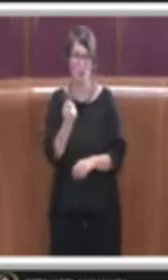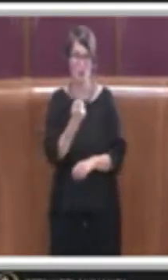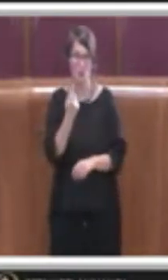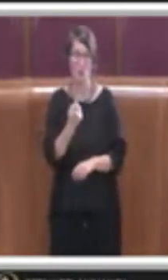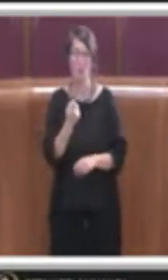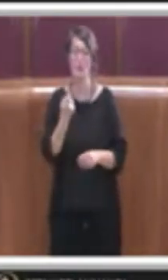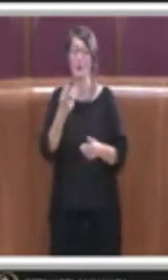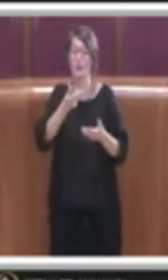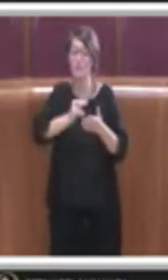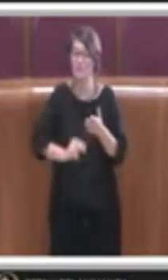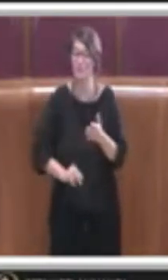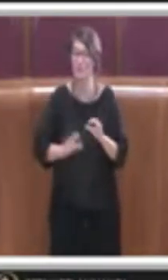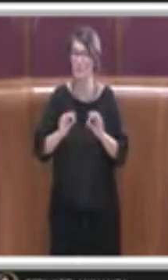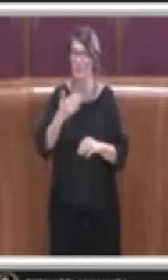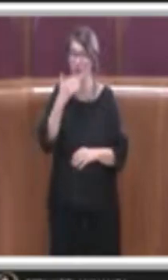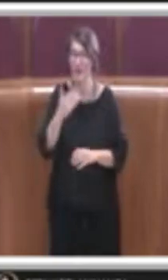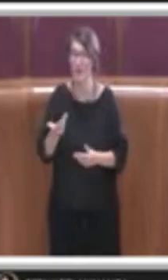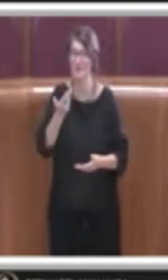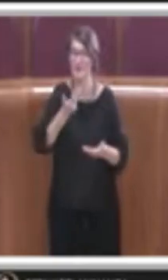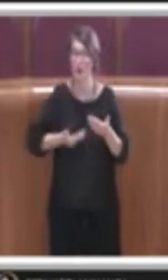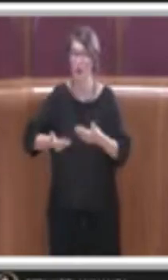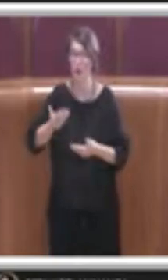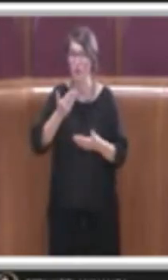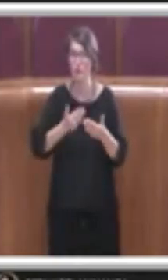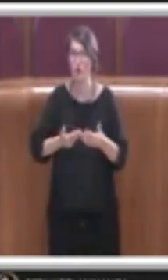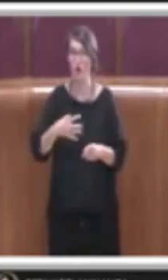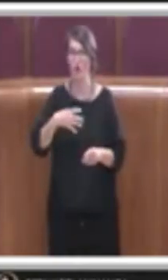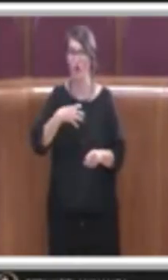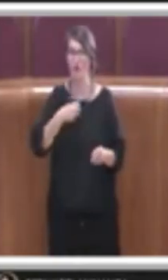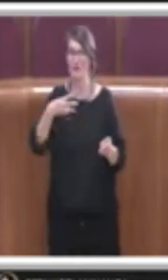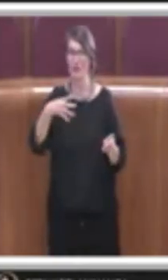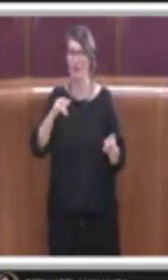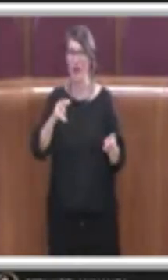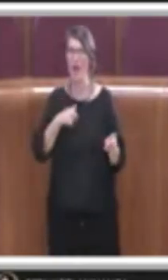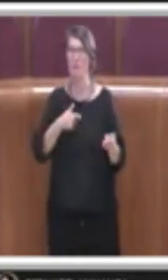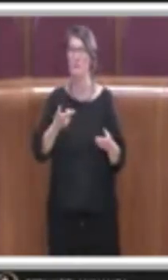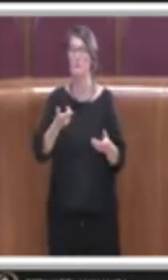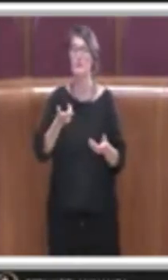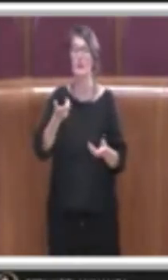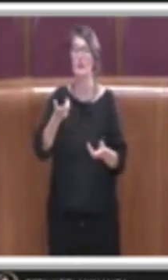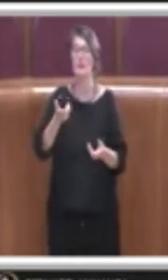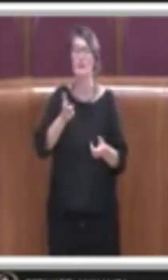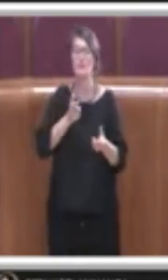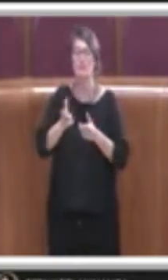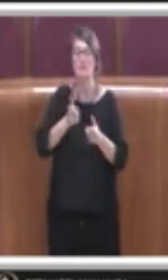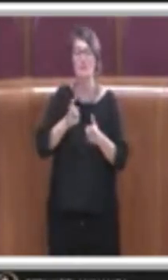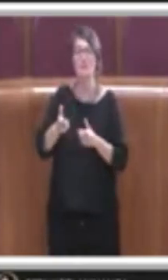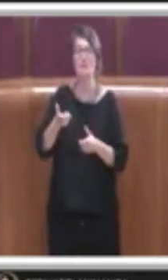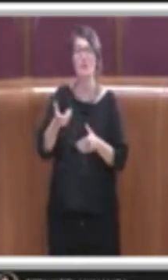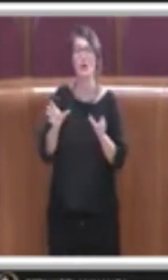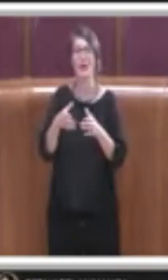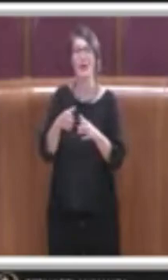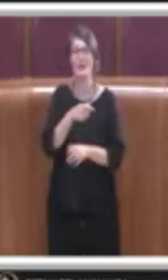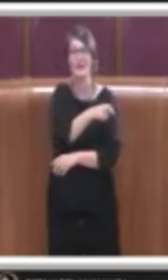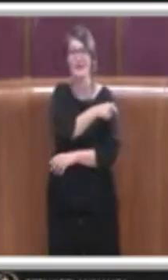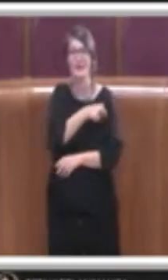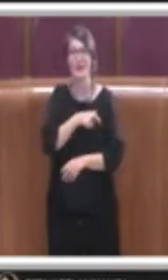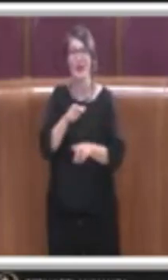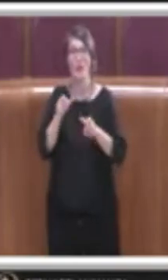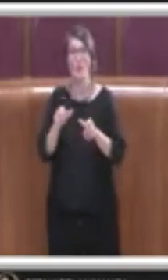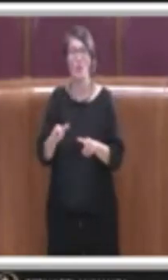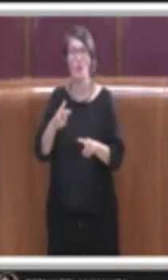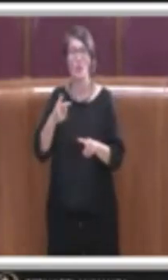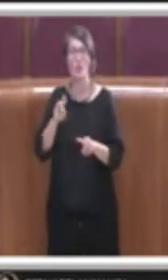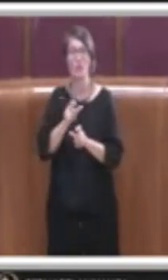confronto che ha portato avanti l'assessora Mammi con le organizzazioni sindacali delle persone anziane, da cui appunto è emersa una